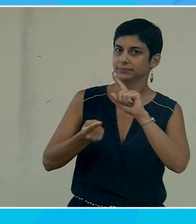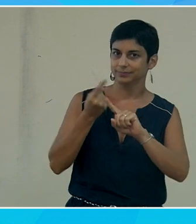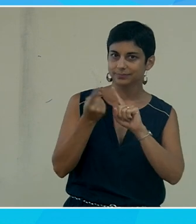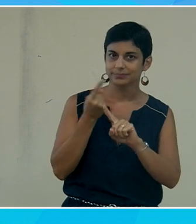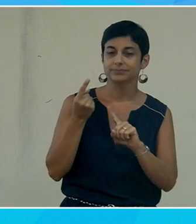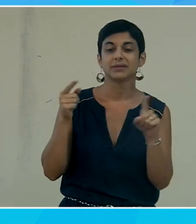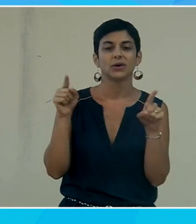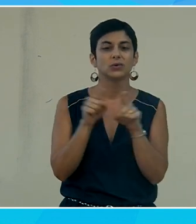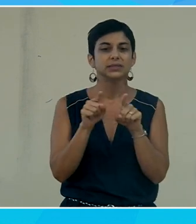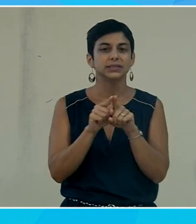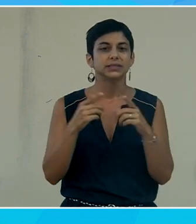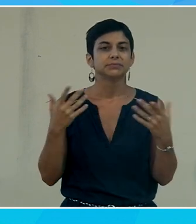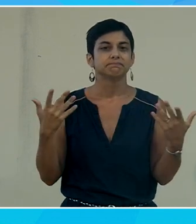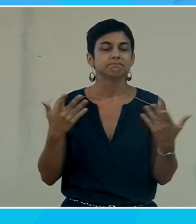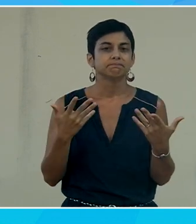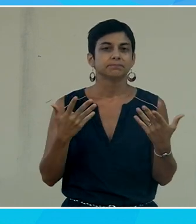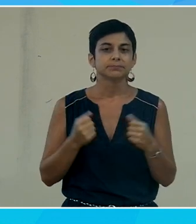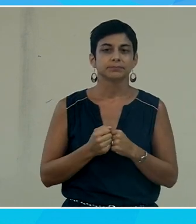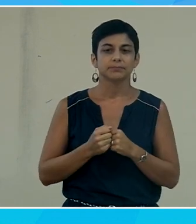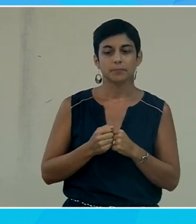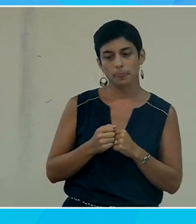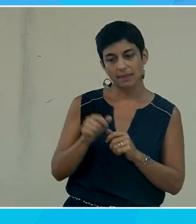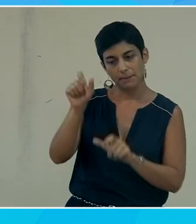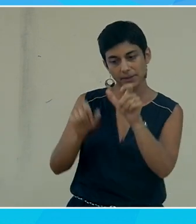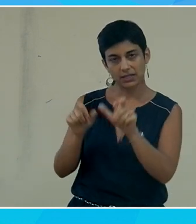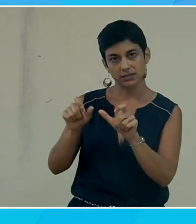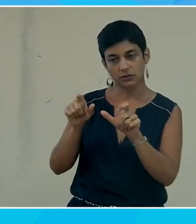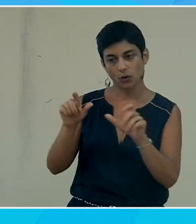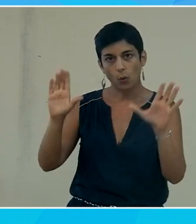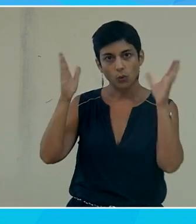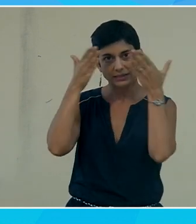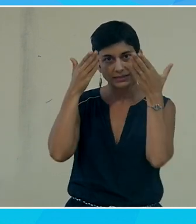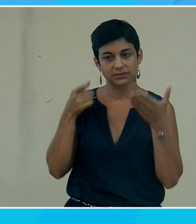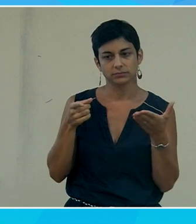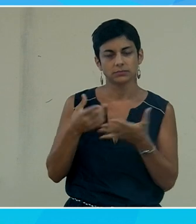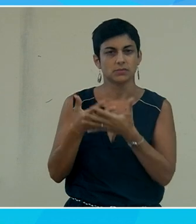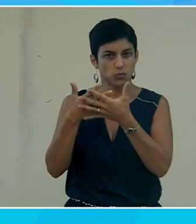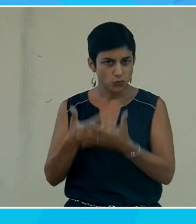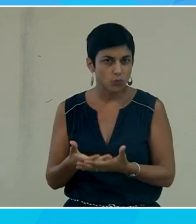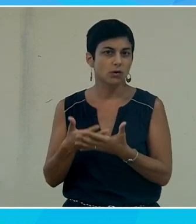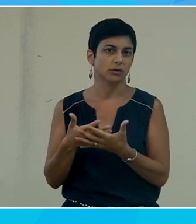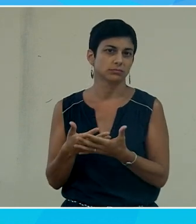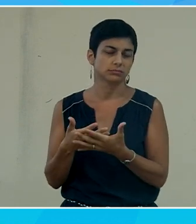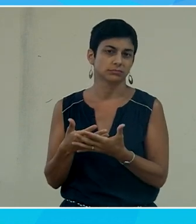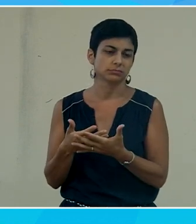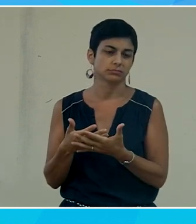mais il faut différencier aussi d'un côté on va dire des personnes porteurs d'autisme un peu lourd entre guillemets